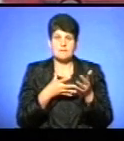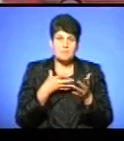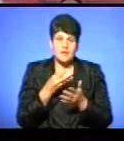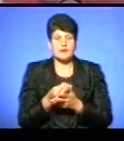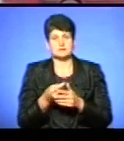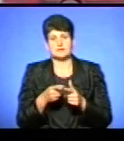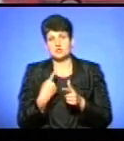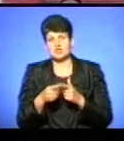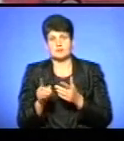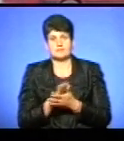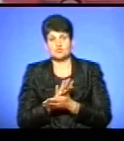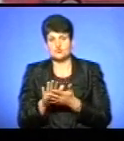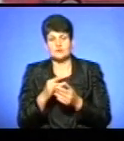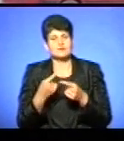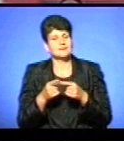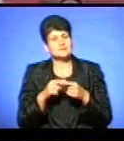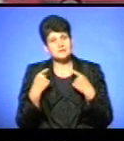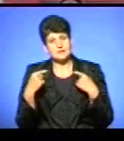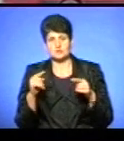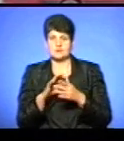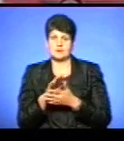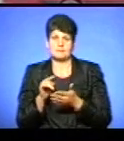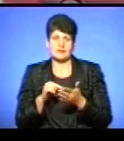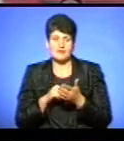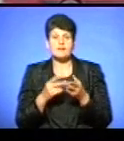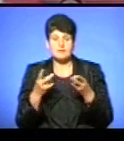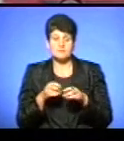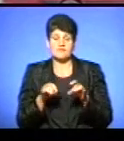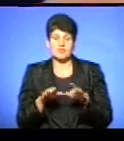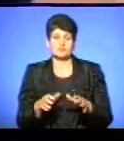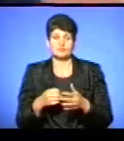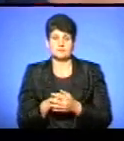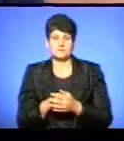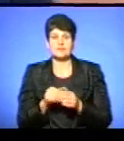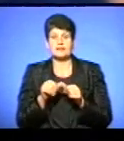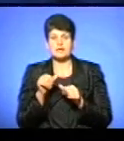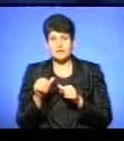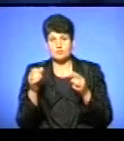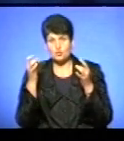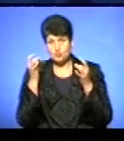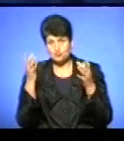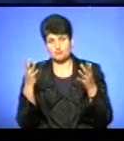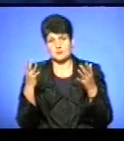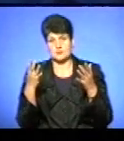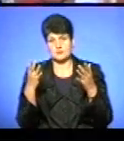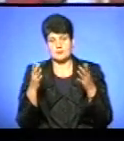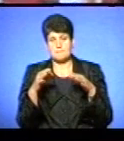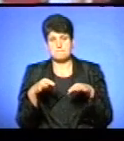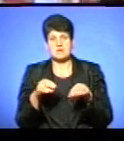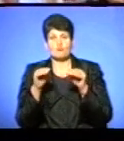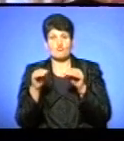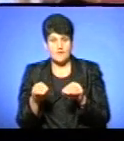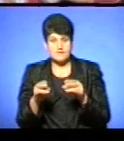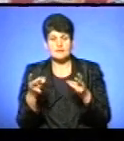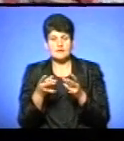безкоштовних, це вже інше питання. Але все одно це треба вирішувати. Крім культури паркування, ми ще повинні розуміти,